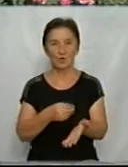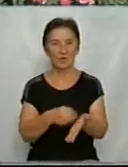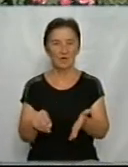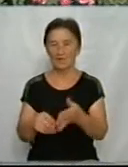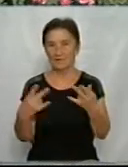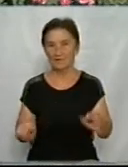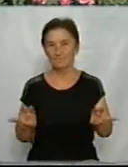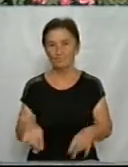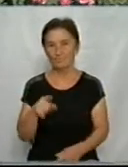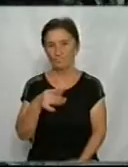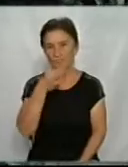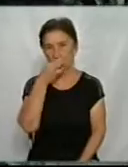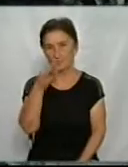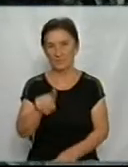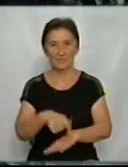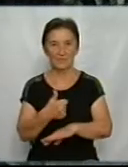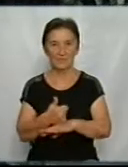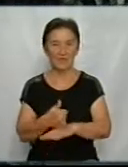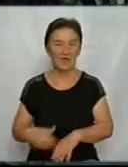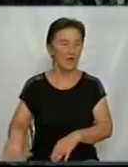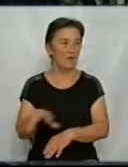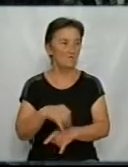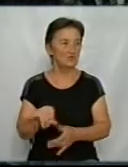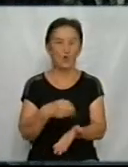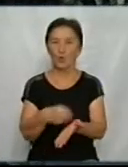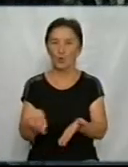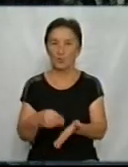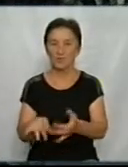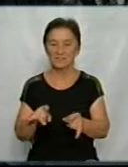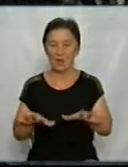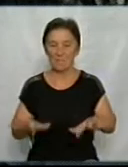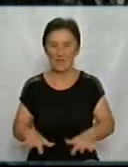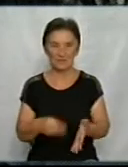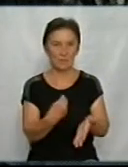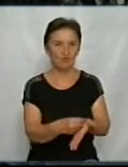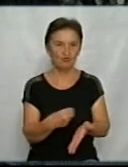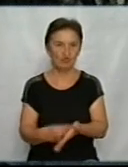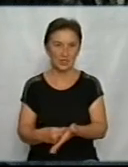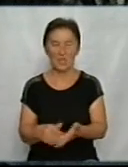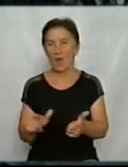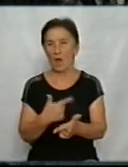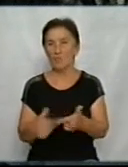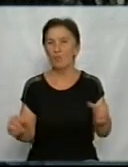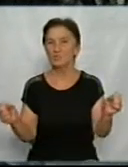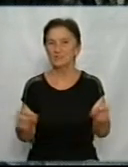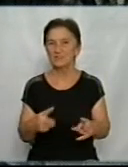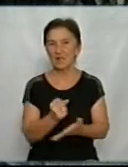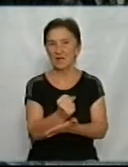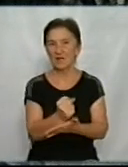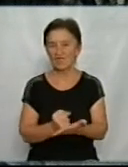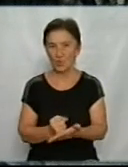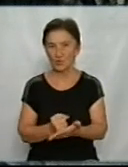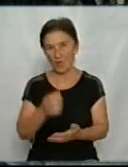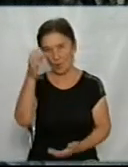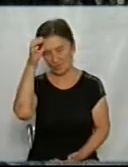начальник обласного управління освіти. Все це купується за рахунок коштів місцевих бюджетів або ж спеціальних фондів закладів освіти,